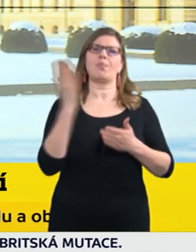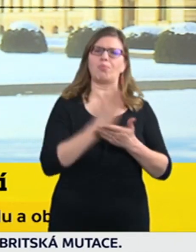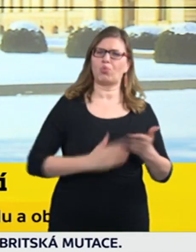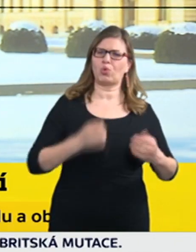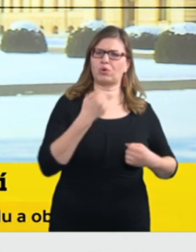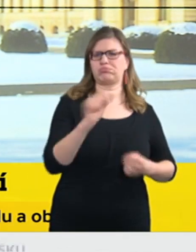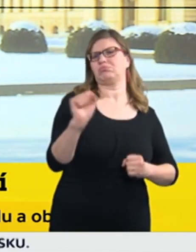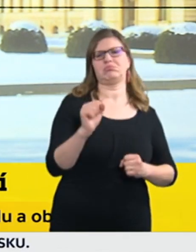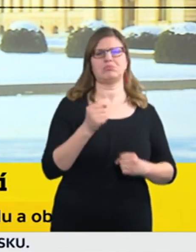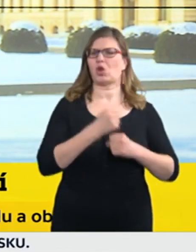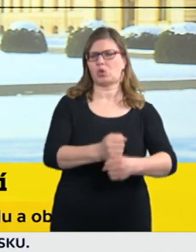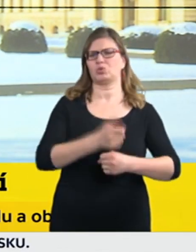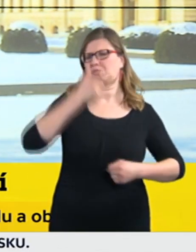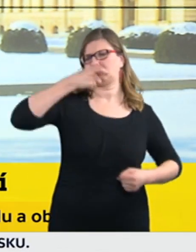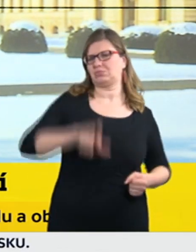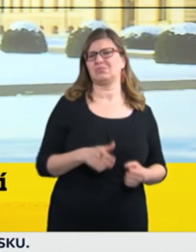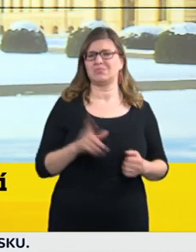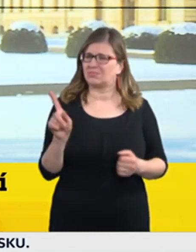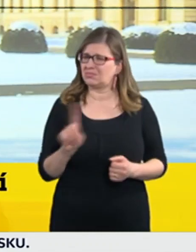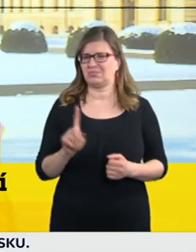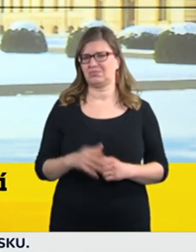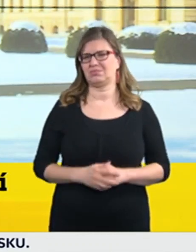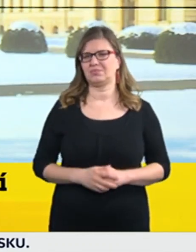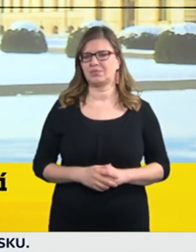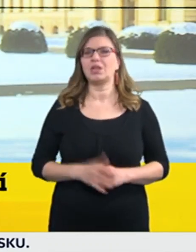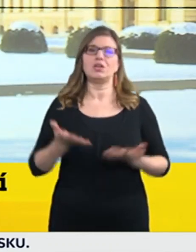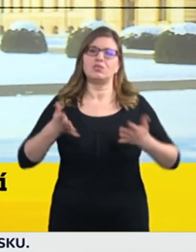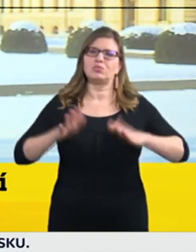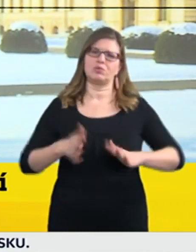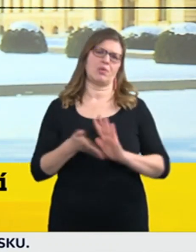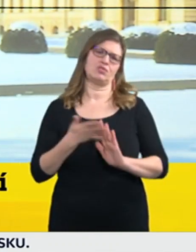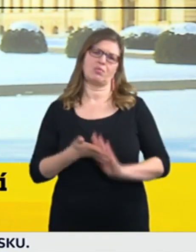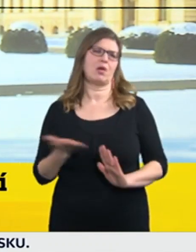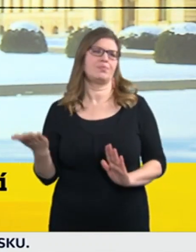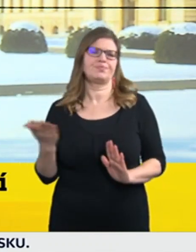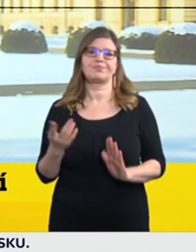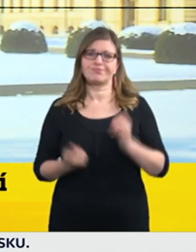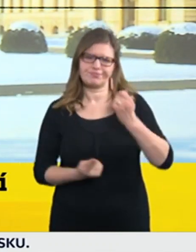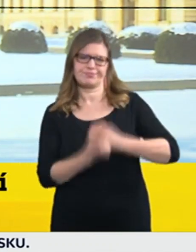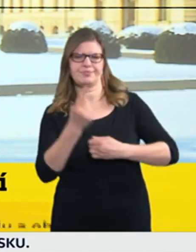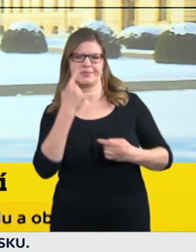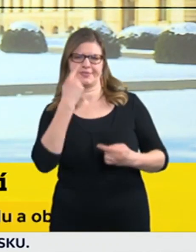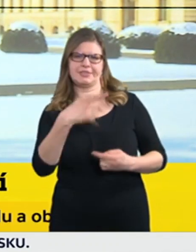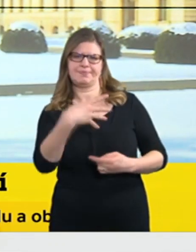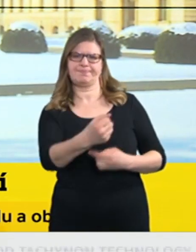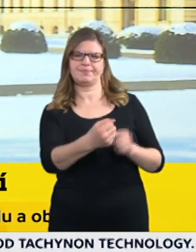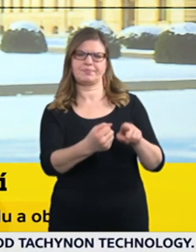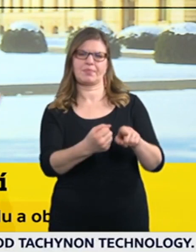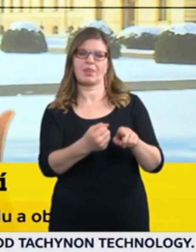ujde k tomu, že se zjistí pochybení, to znamená například provozovatel nebude mít